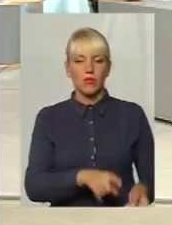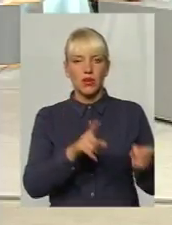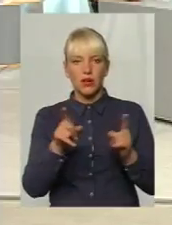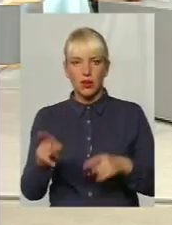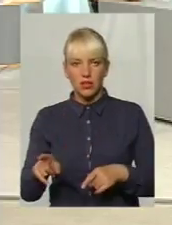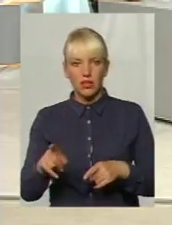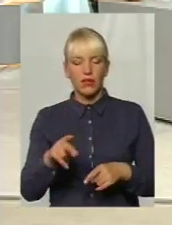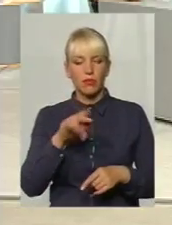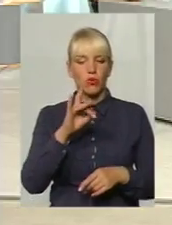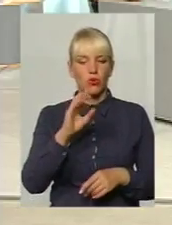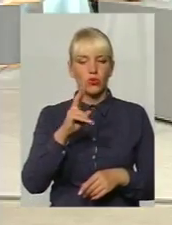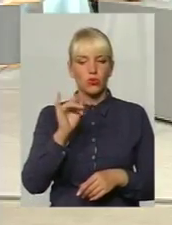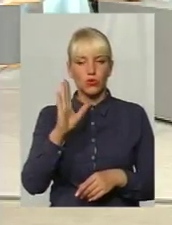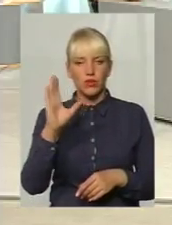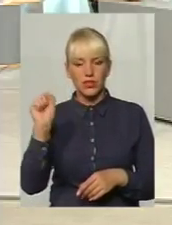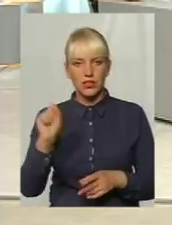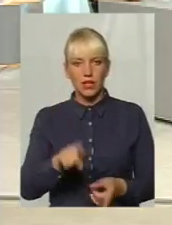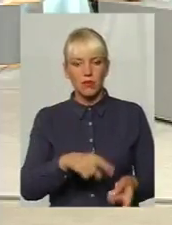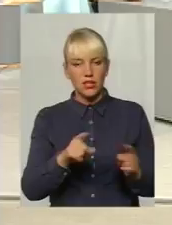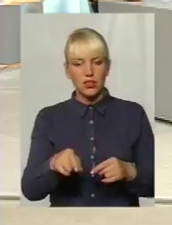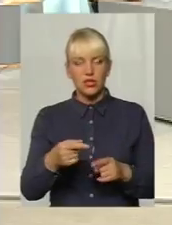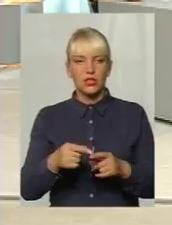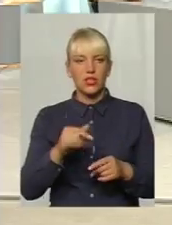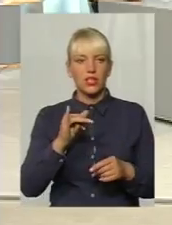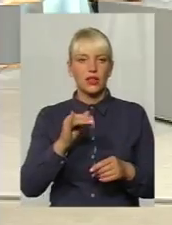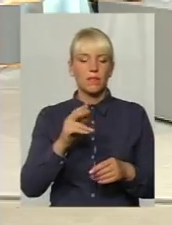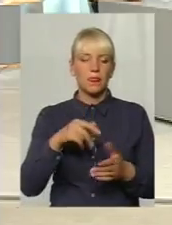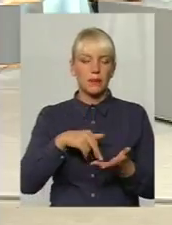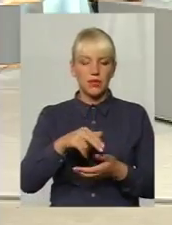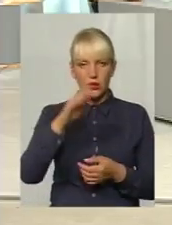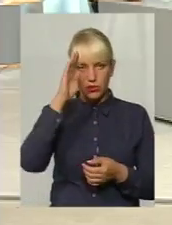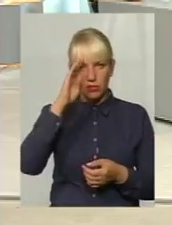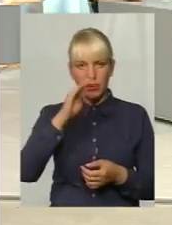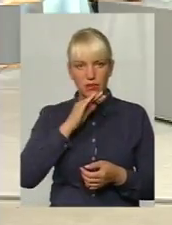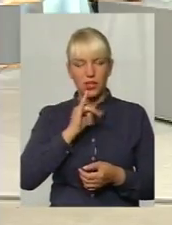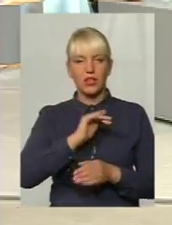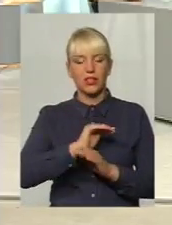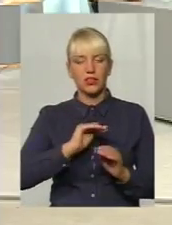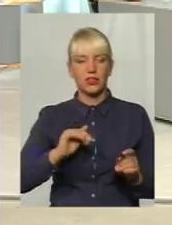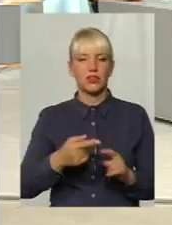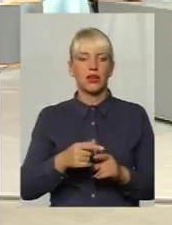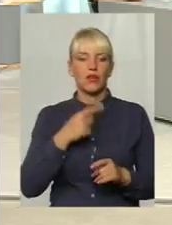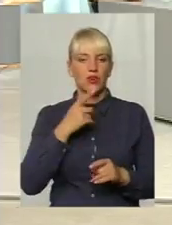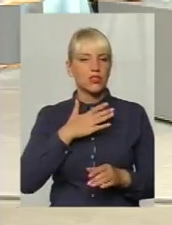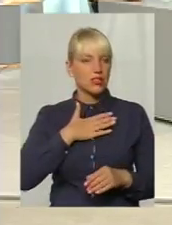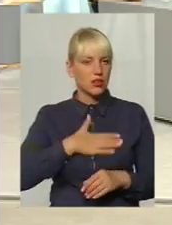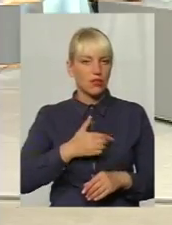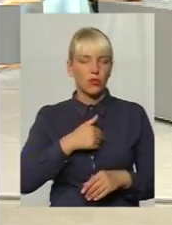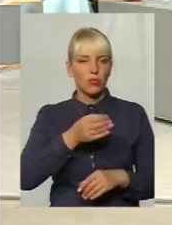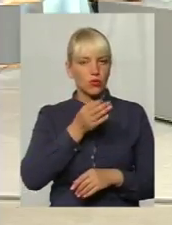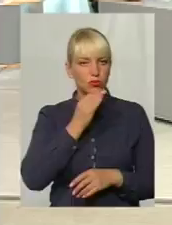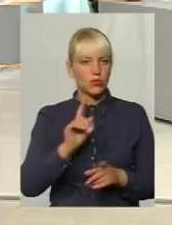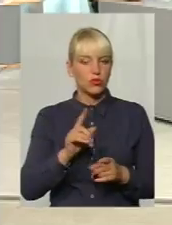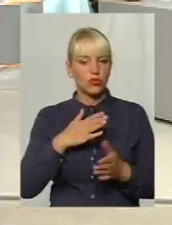розташована на Проскурівській, і приїхали батьки з дітками, і дуже здоволені, говорять, що нам дуже імпонуємо, і дуже раді, що